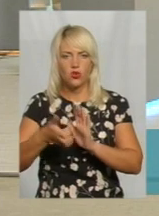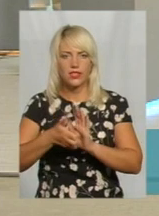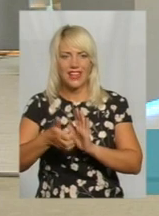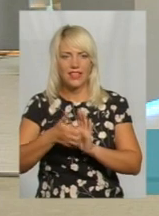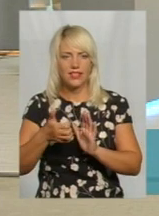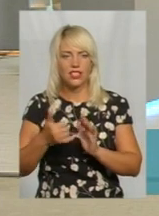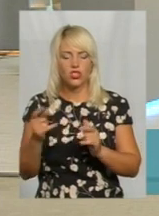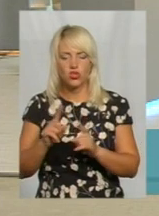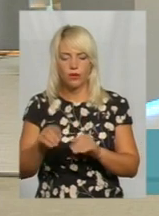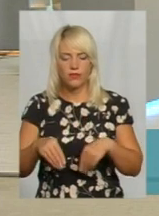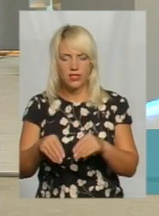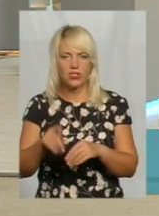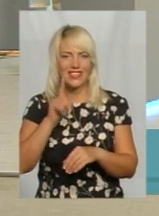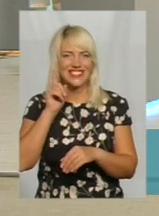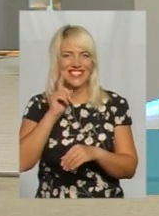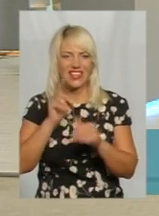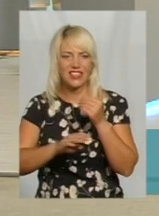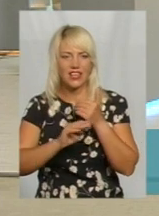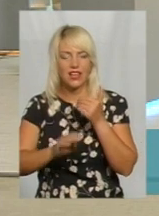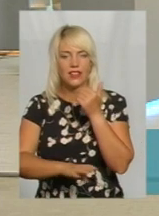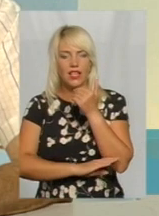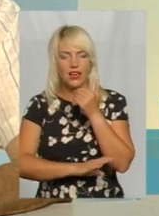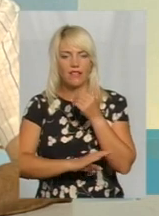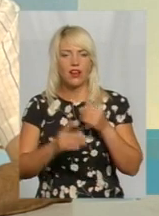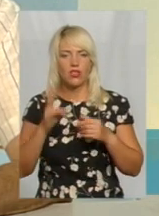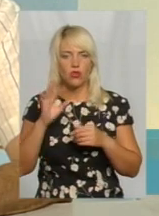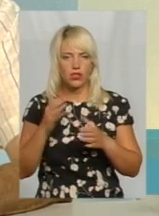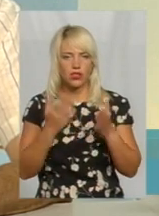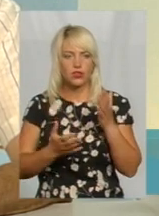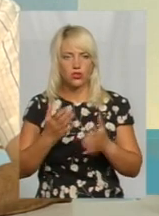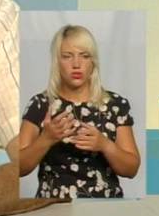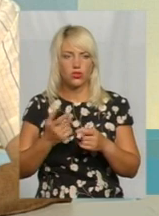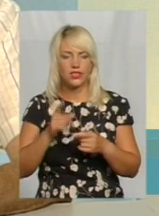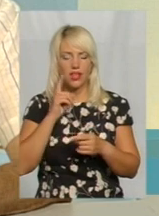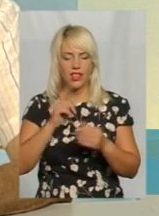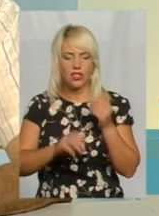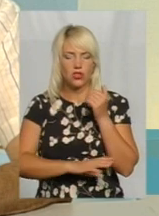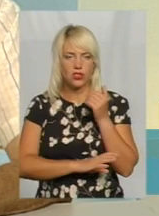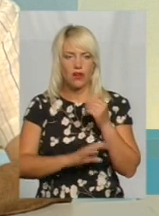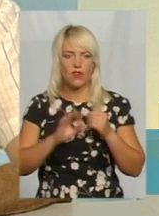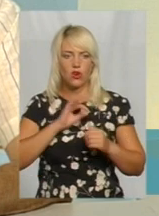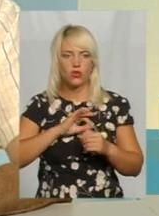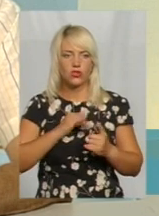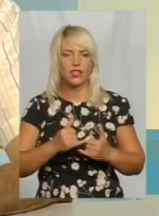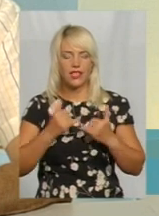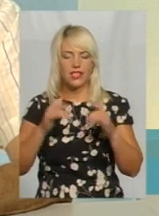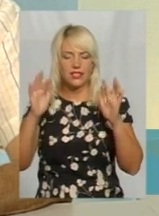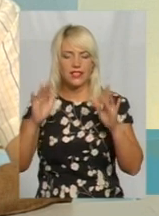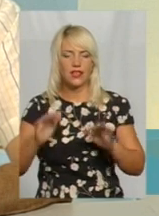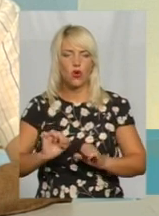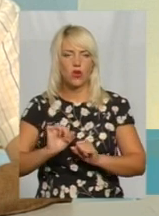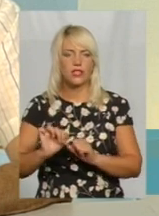висадки зелених насаджень. Хоча, з другої сторони, зелені насадження використовується для снігозахисту.